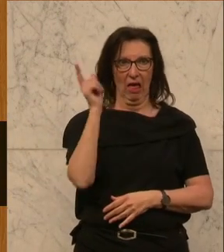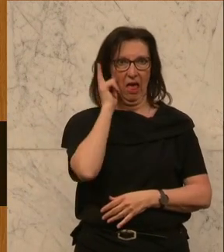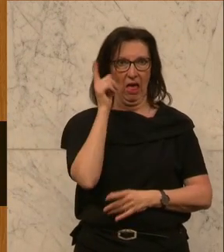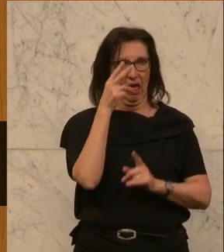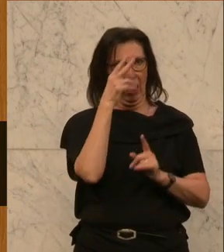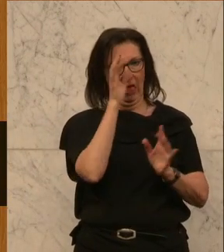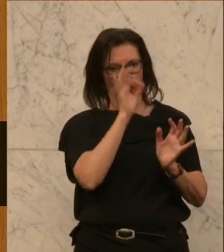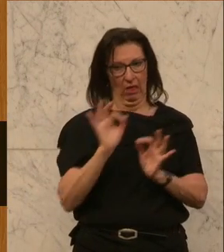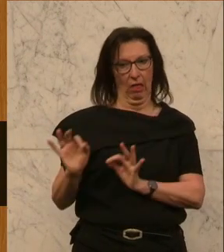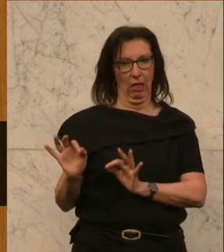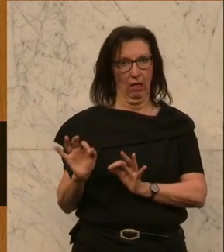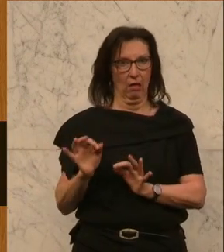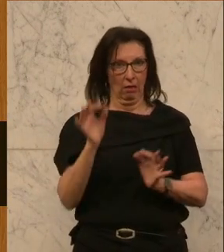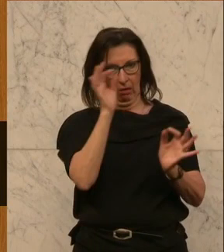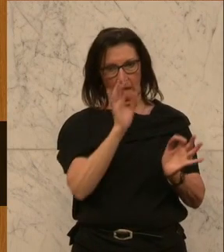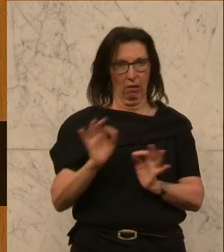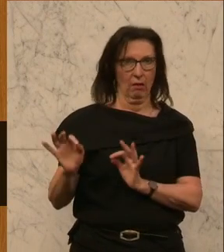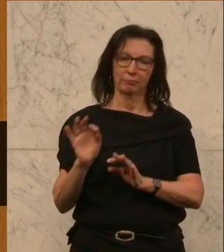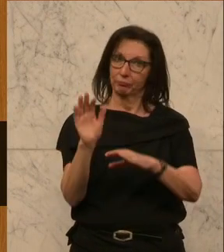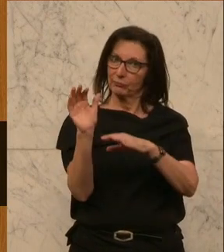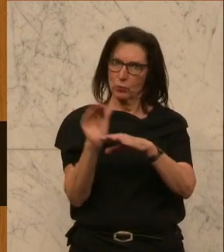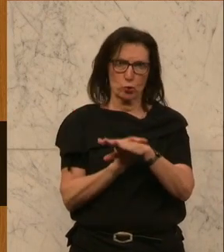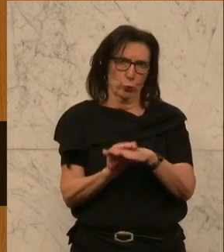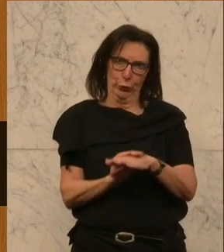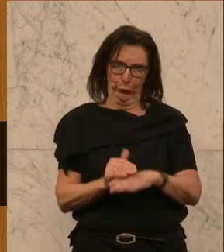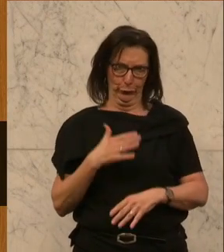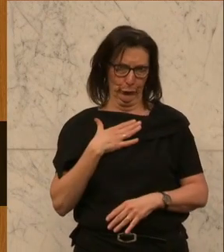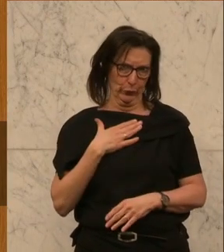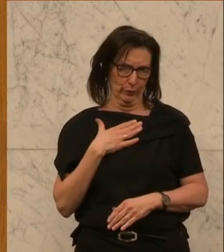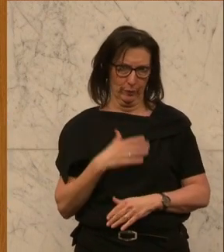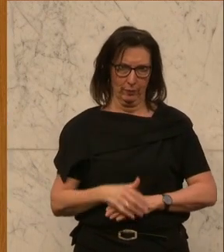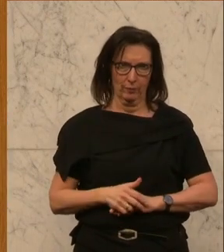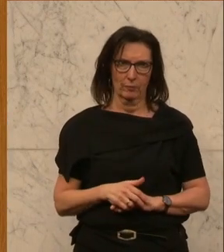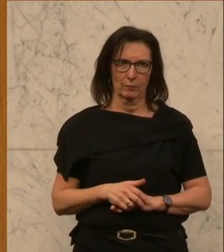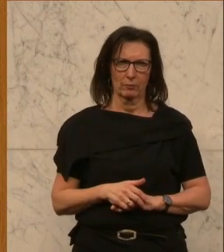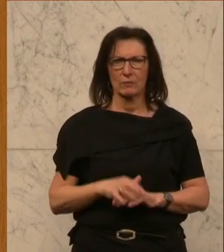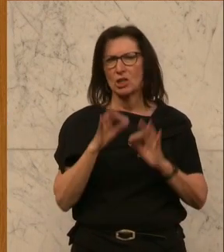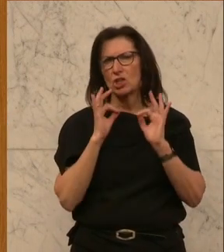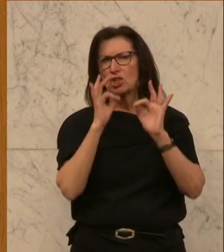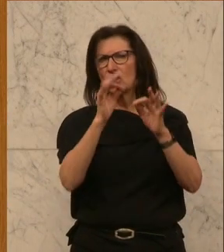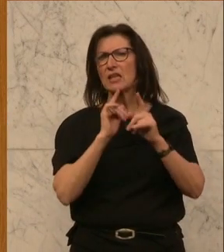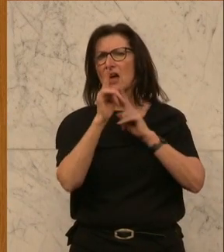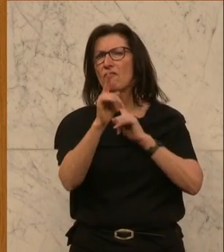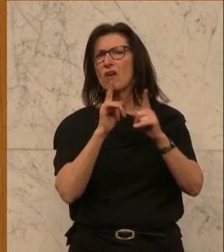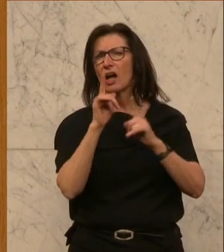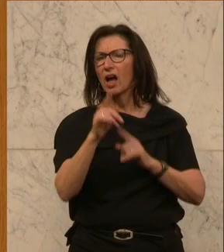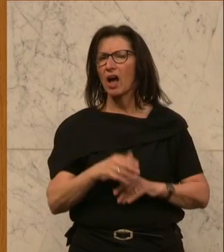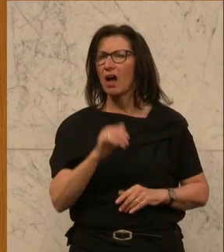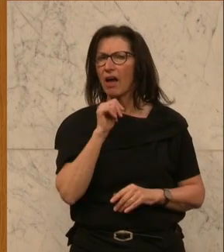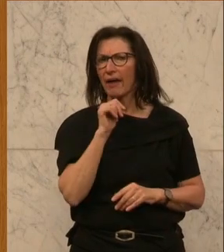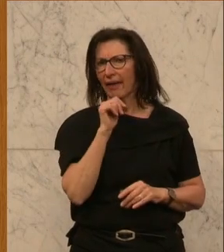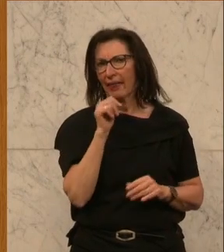noch dazu lautlos, ich bitte wirklich um Entschuldigung. Im Straßenverkehr ist es nicht nur unhöflich,